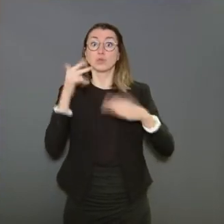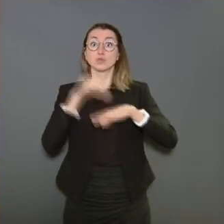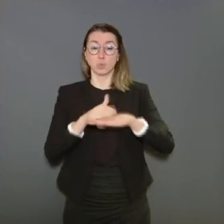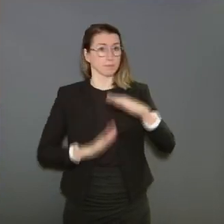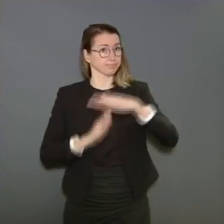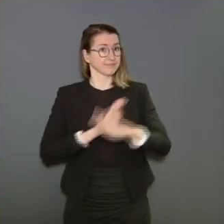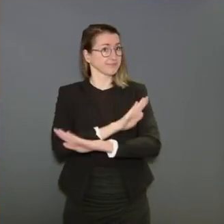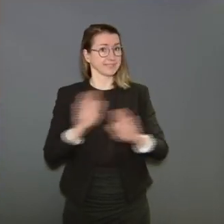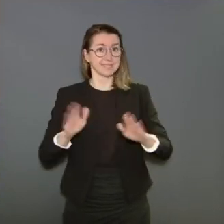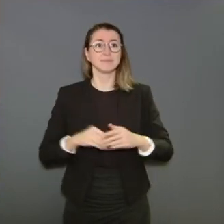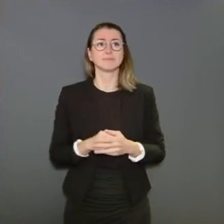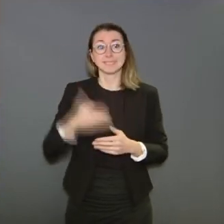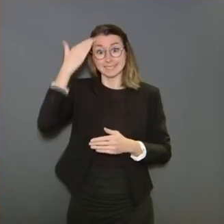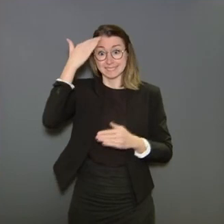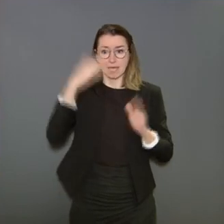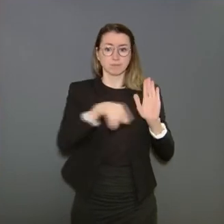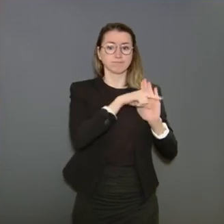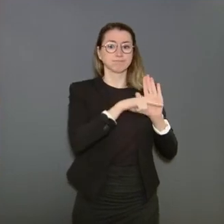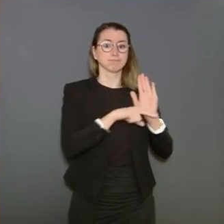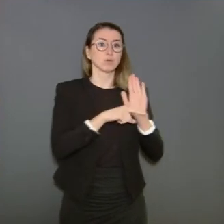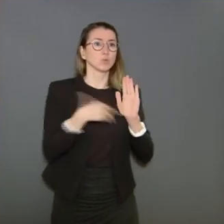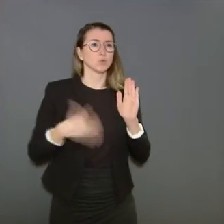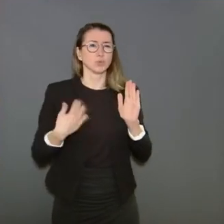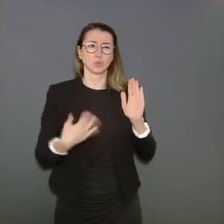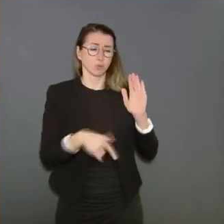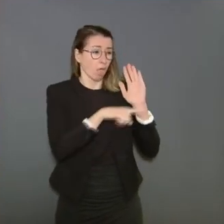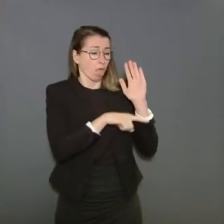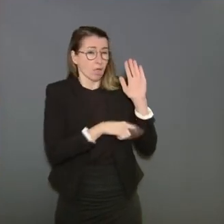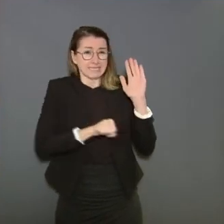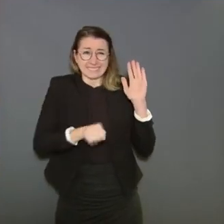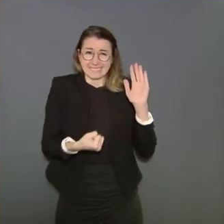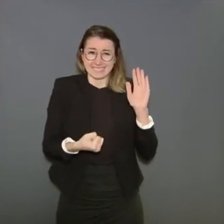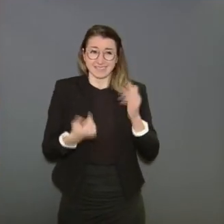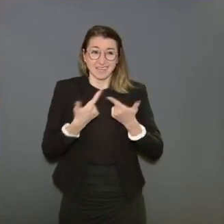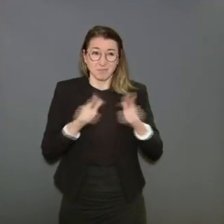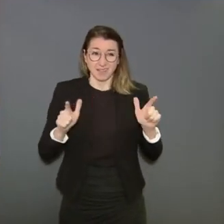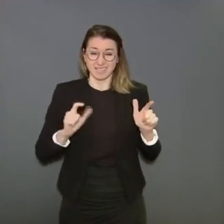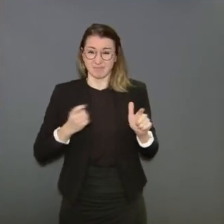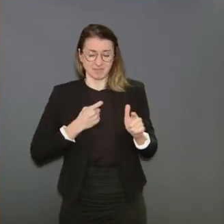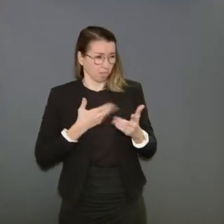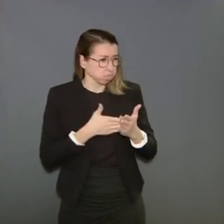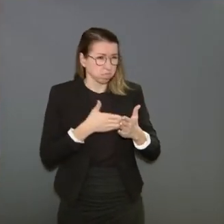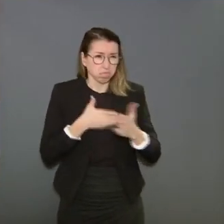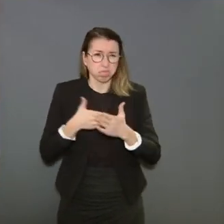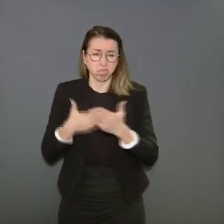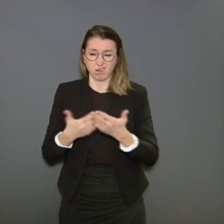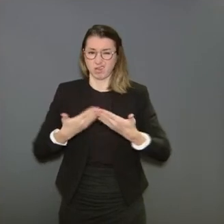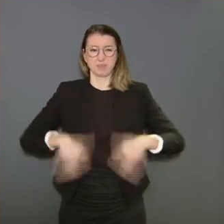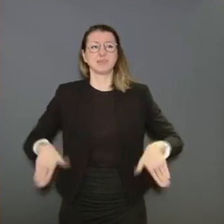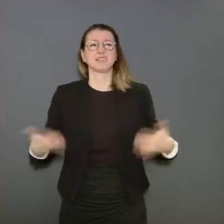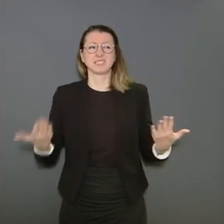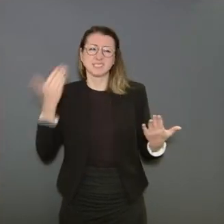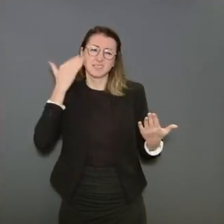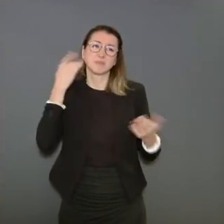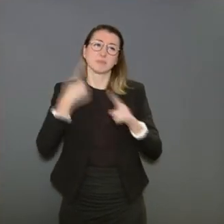mesures qui sont dures. C'est des restrictions drastiques de nos libertés. Je comprends qu'il y a beaucoup de questions, que des gens se posent des